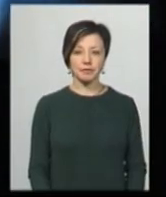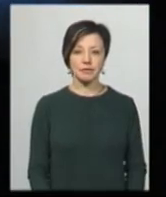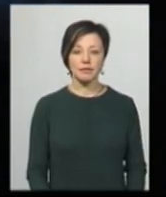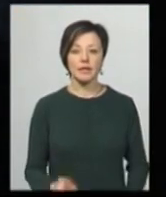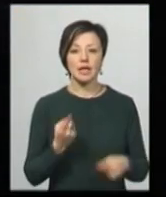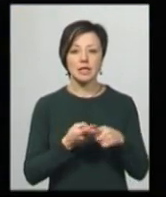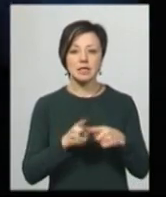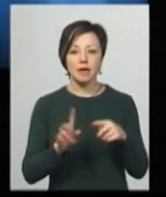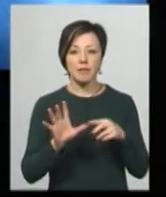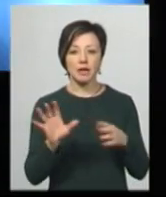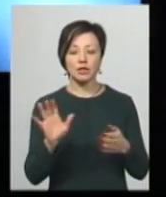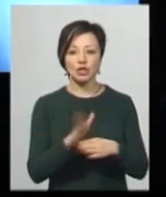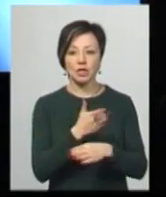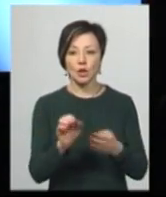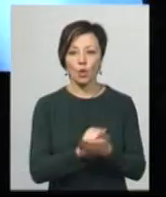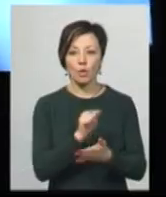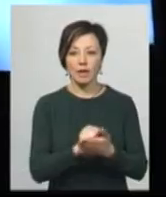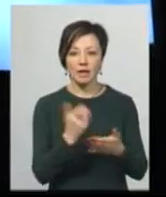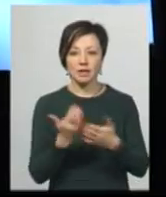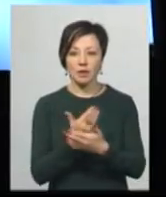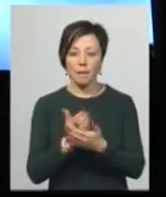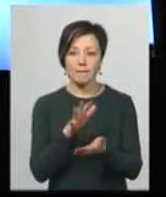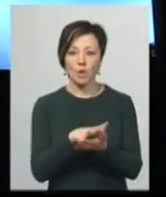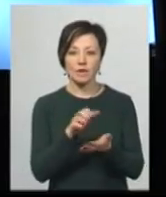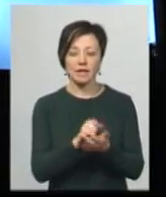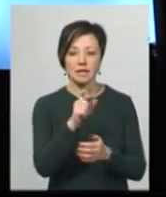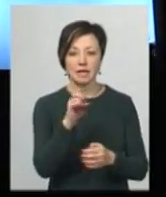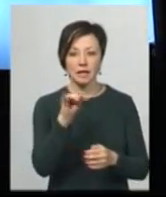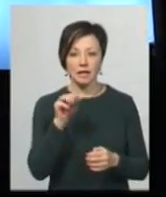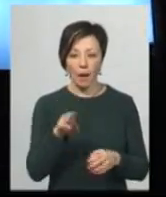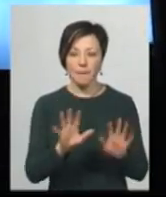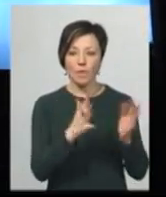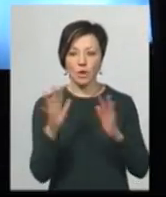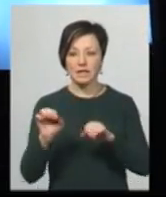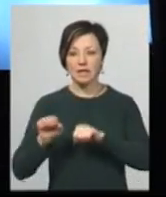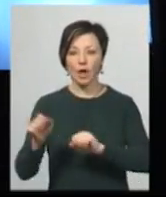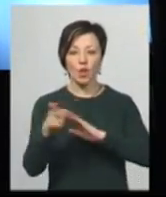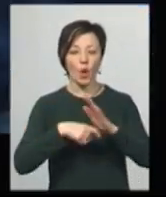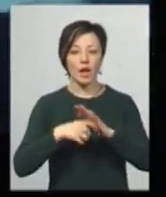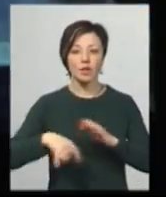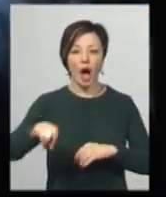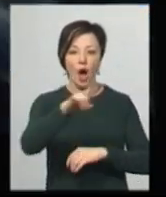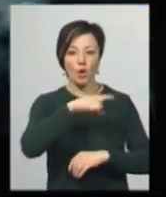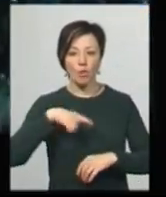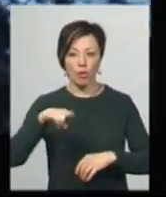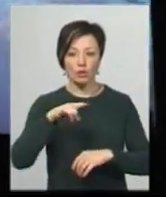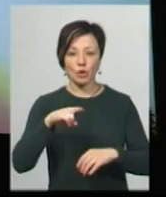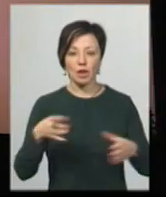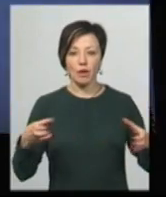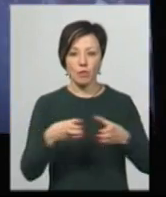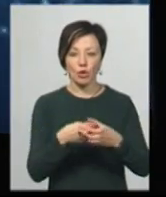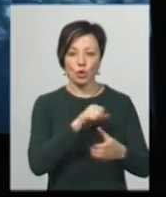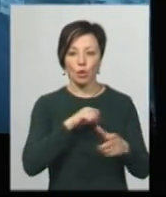Це п'ята частина документальної стрічки «Позивний зеніт». Події фільми розгортаються під час захисту Донецького аеропорту, зведеним загоном